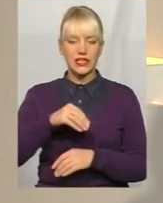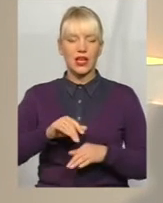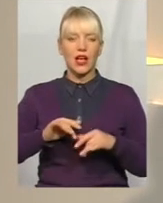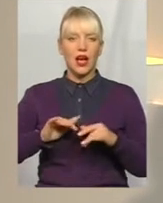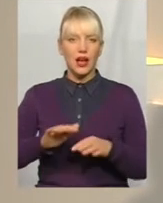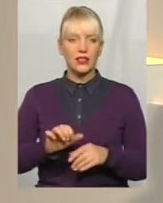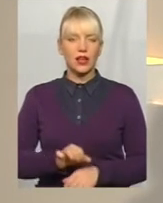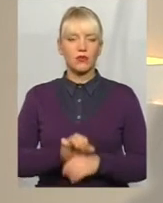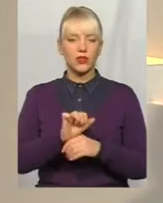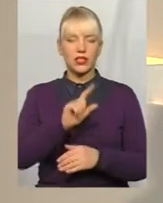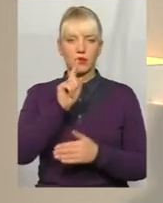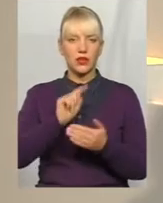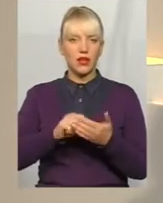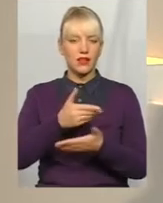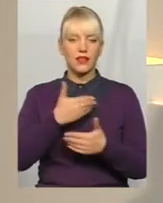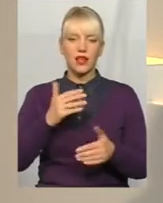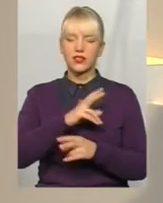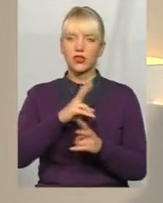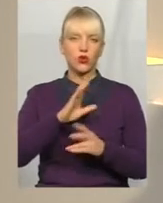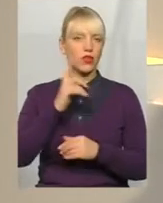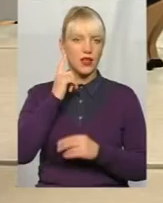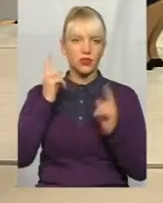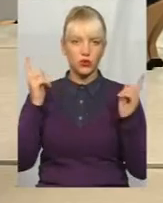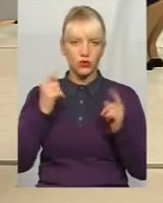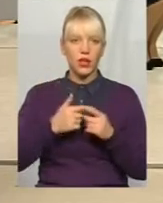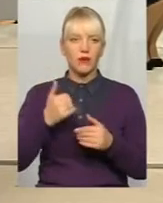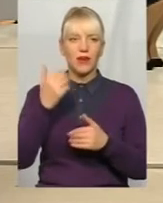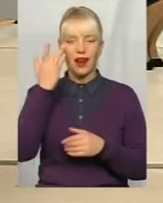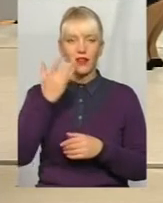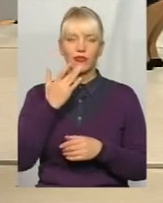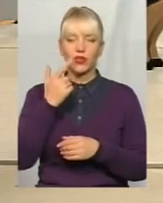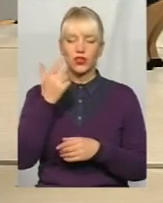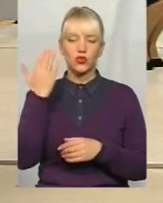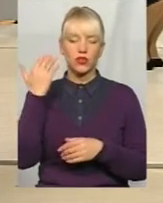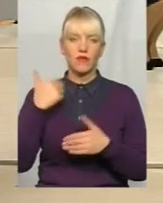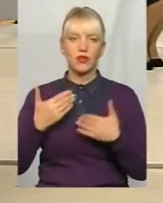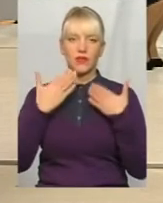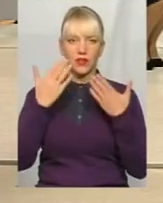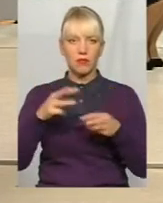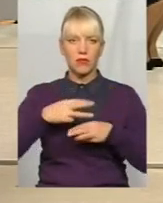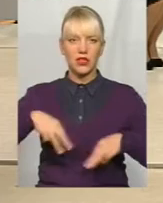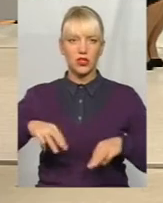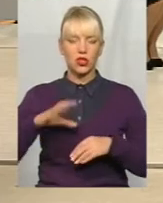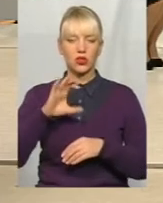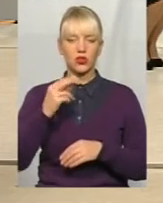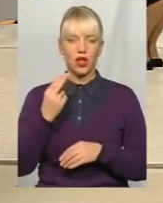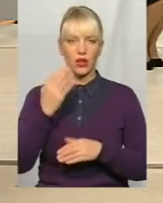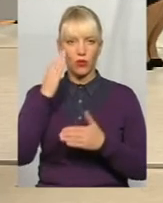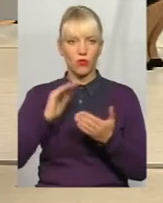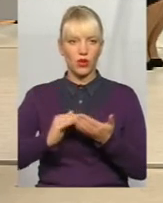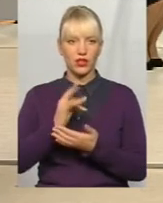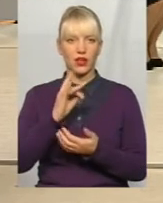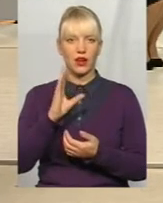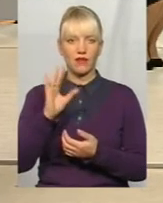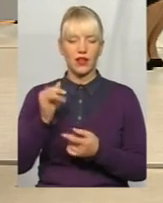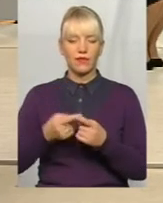питання, нас не чули. Ми нещодавно, ще влітку зверталися до міністра соціальної політики Реви, навіть ті